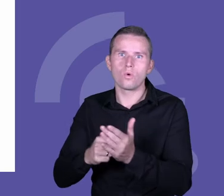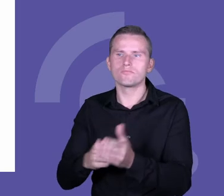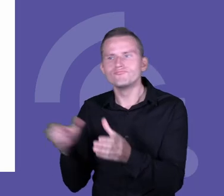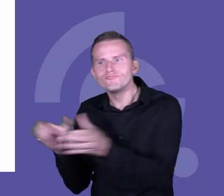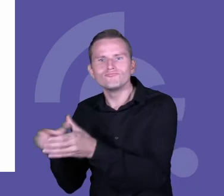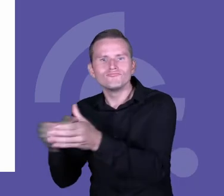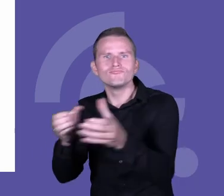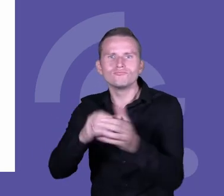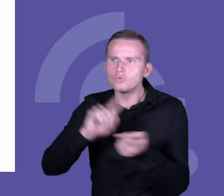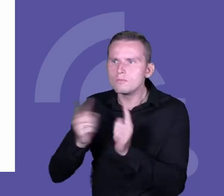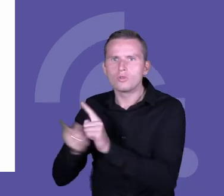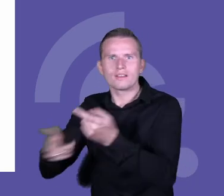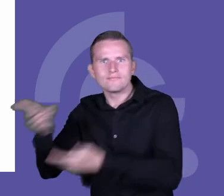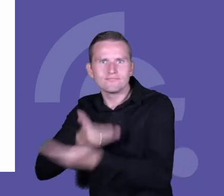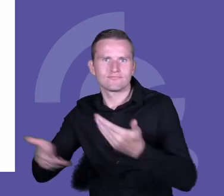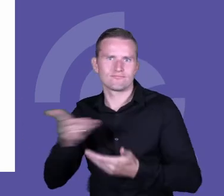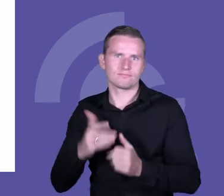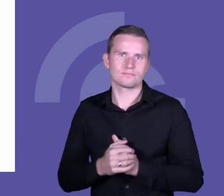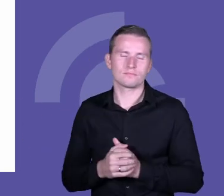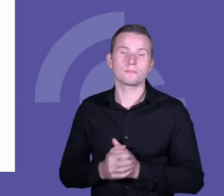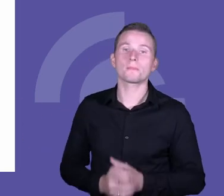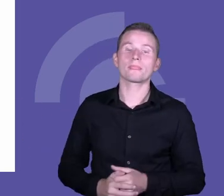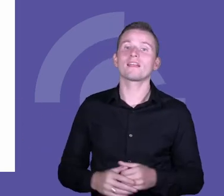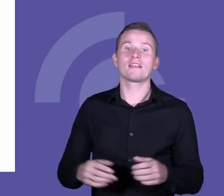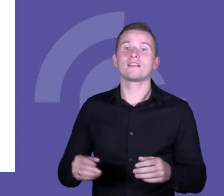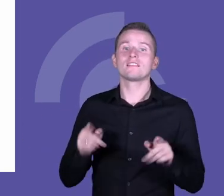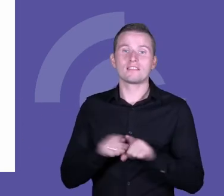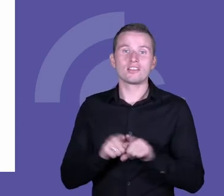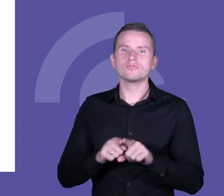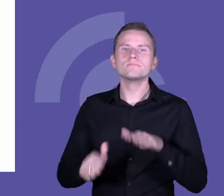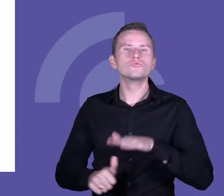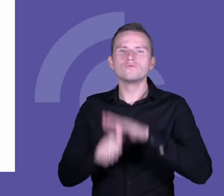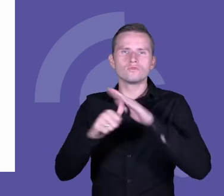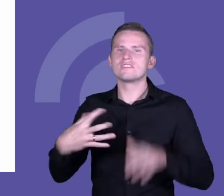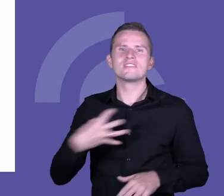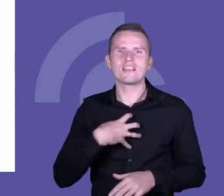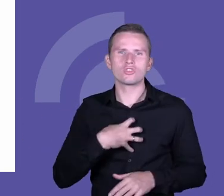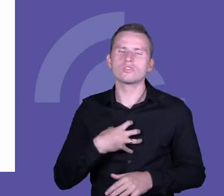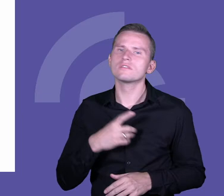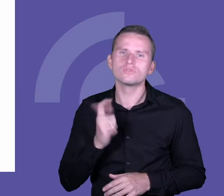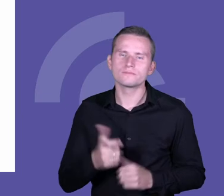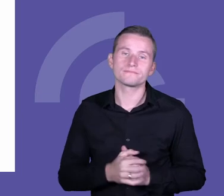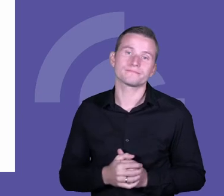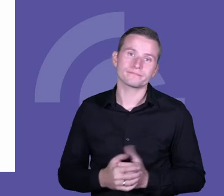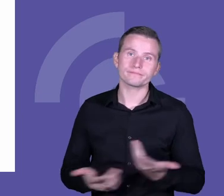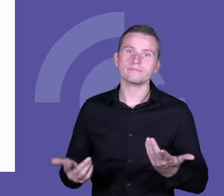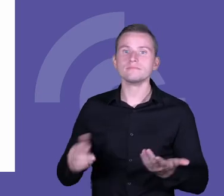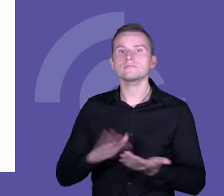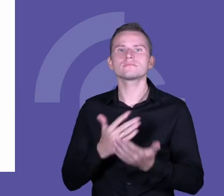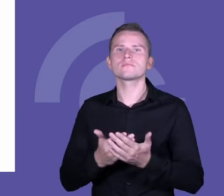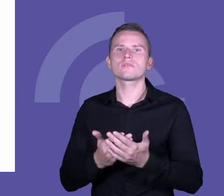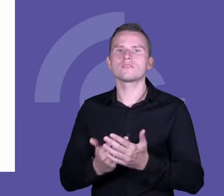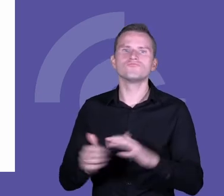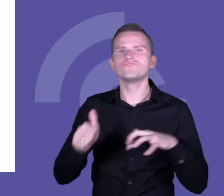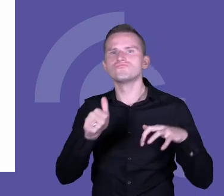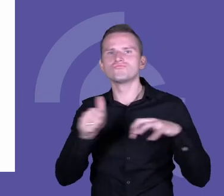Kolejna ważna rzecz, która pojawia nam się w przywództwie dyrektora to przewodzenie liderom. I ja, to jest moja